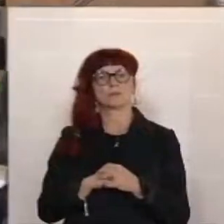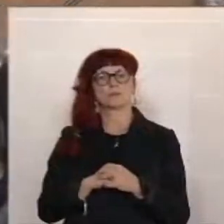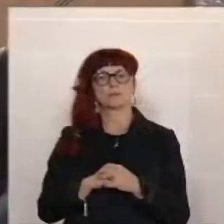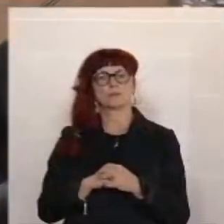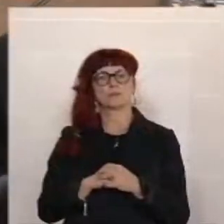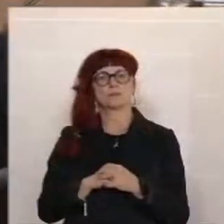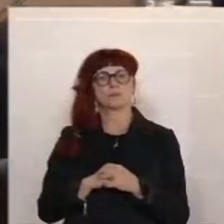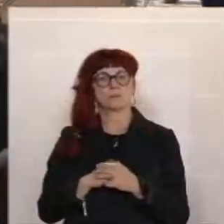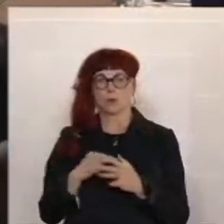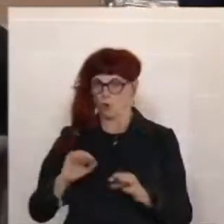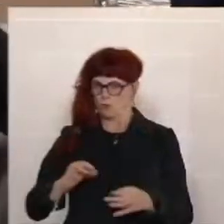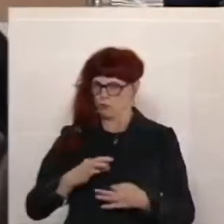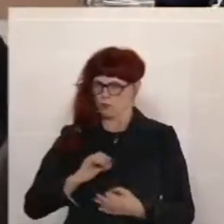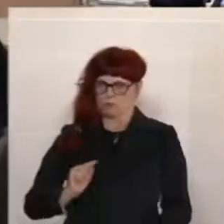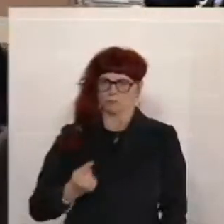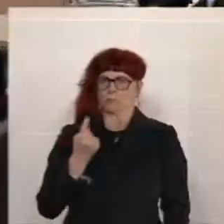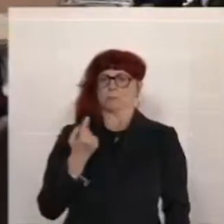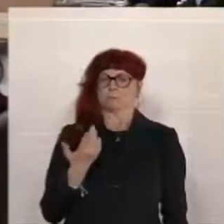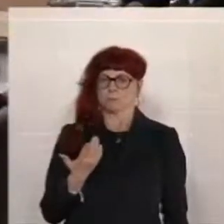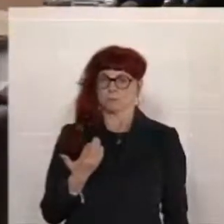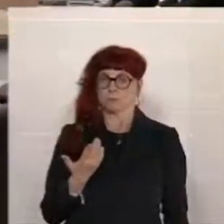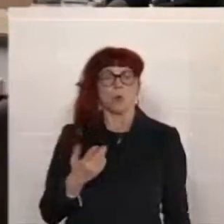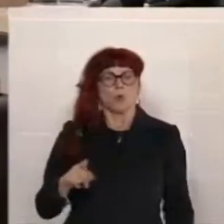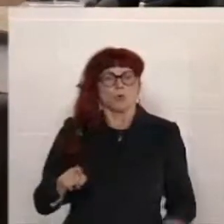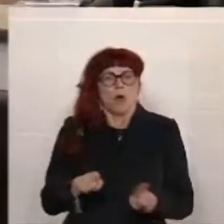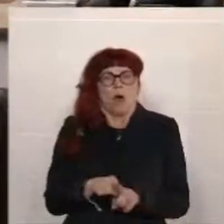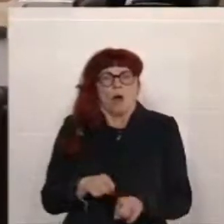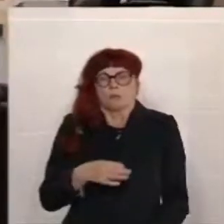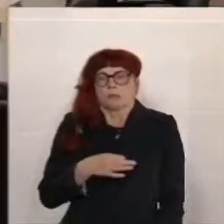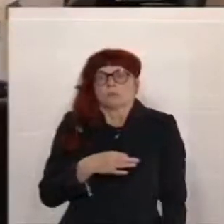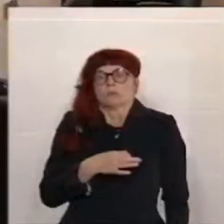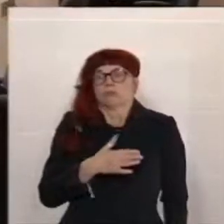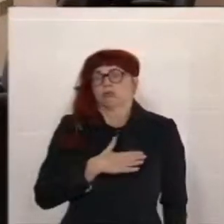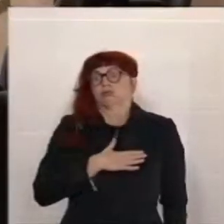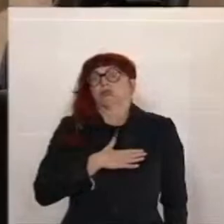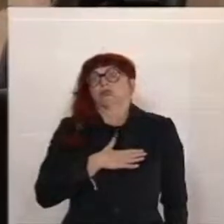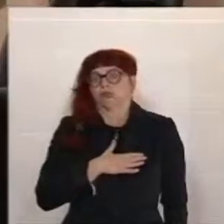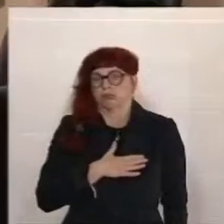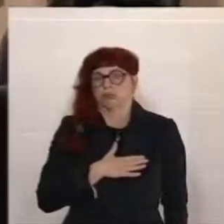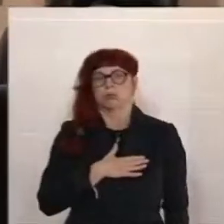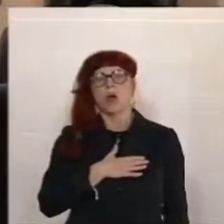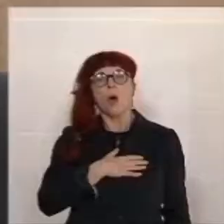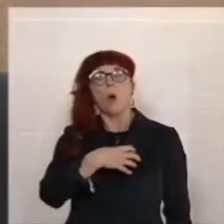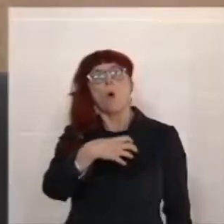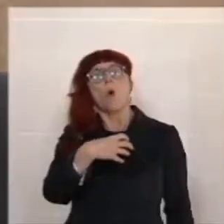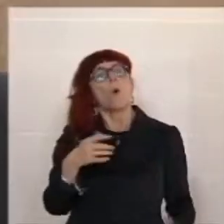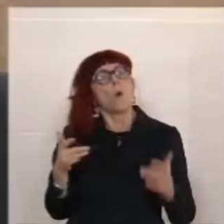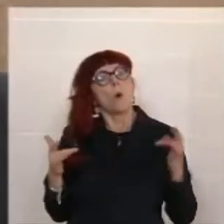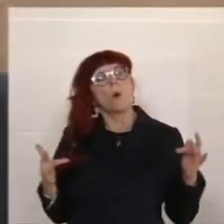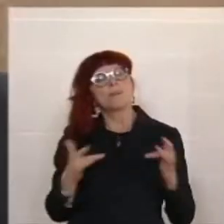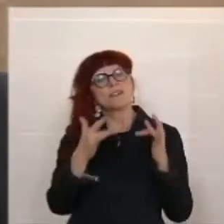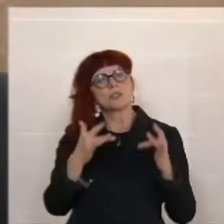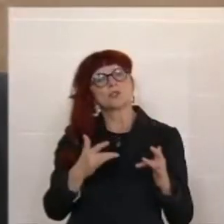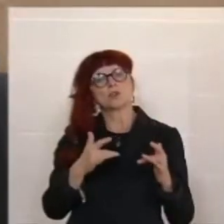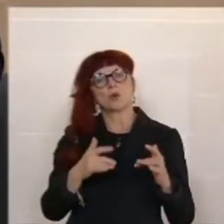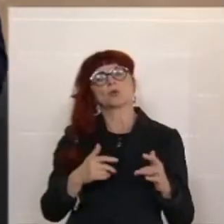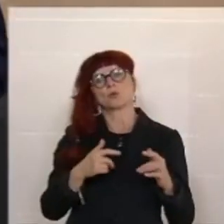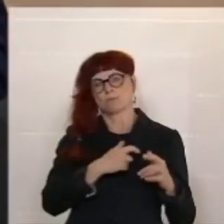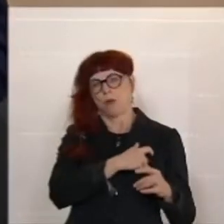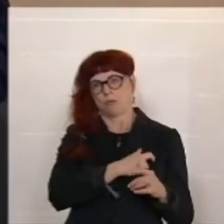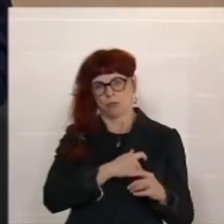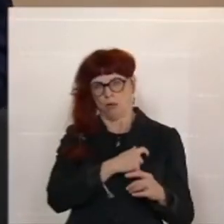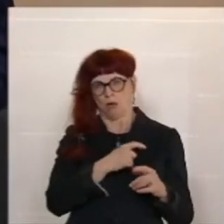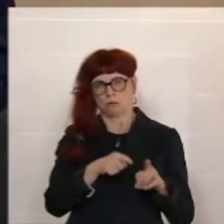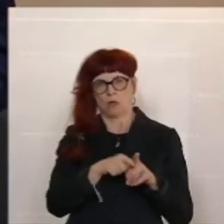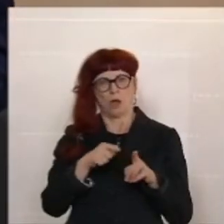Es erstaunt mich und erschüttert mich gleichzeitig, dass einer der größten Oppositionsparteien in Zeiten des Krieges auf dem Kontinent